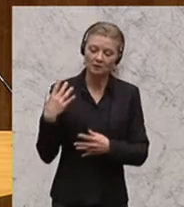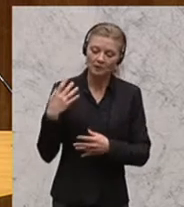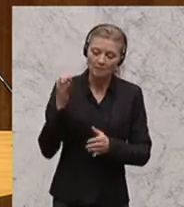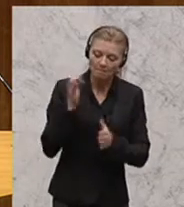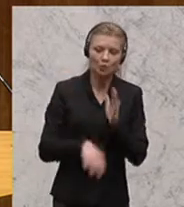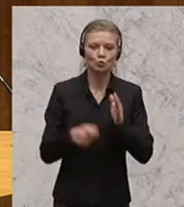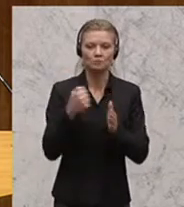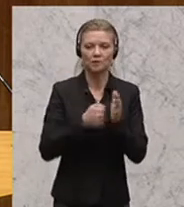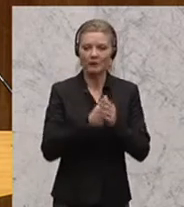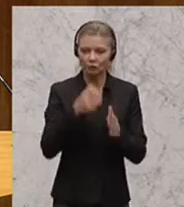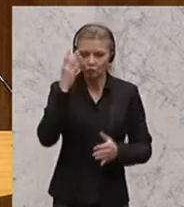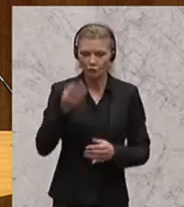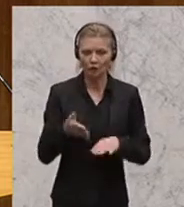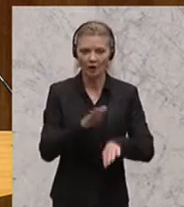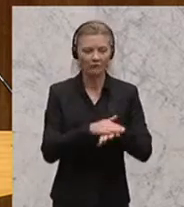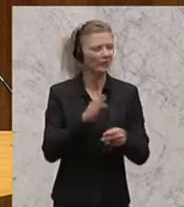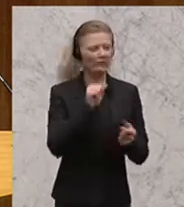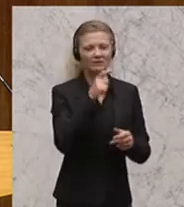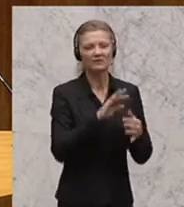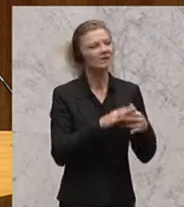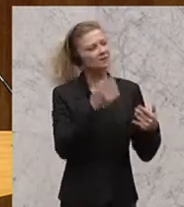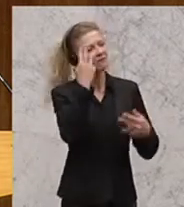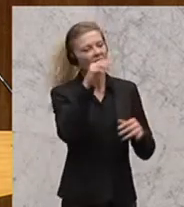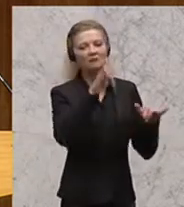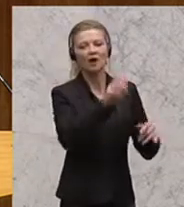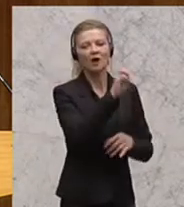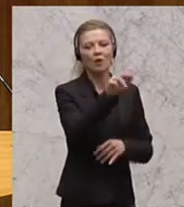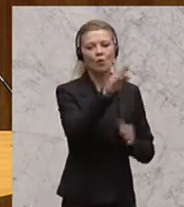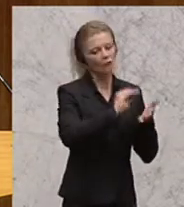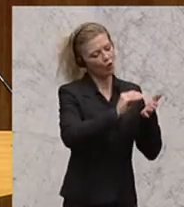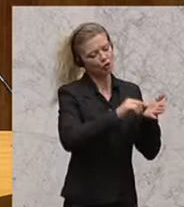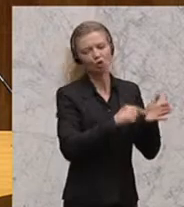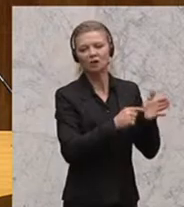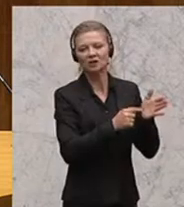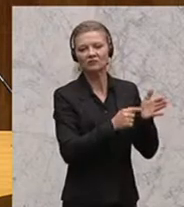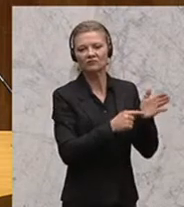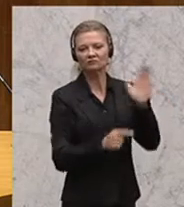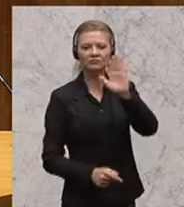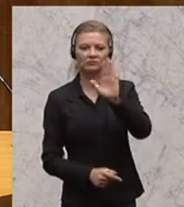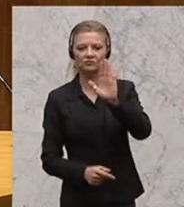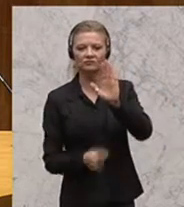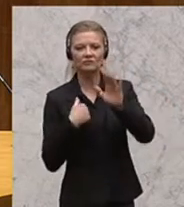uns eben nicht von EU-Vorschriften abhalten lassen. Herr Finanzminister,